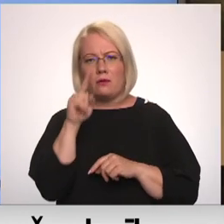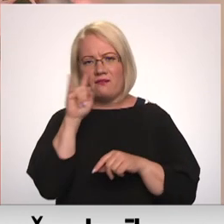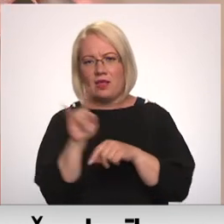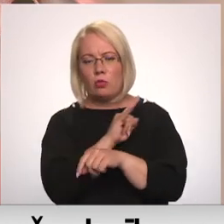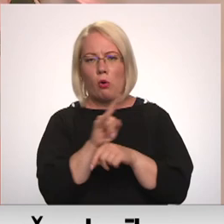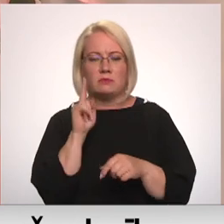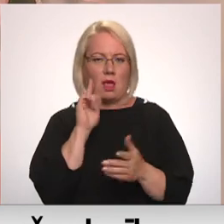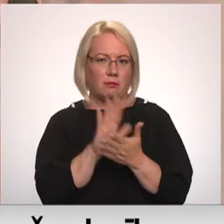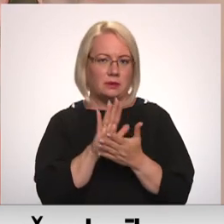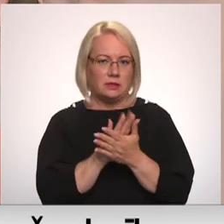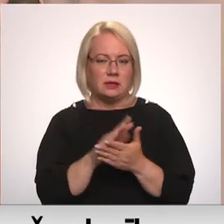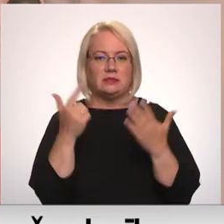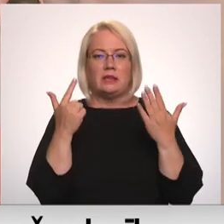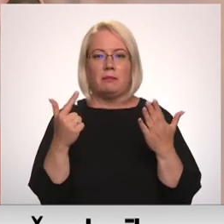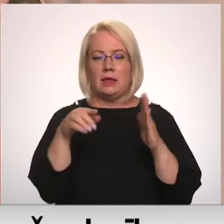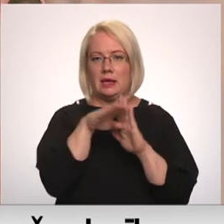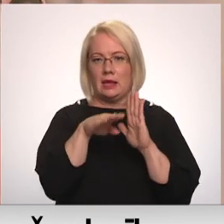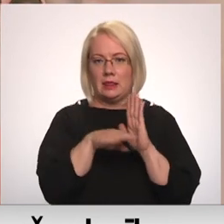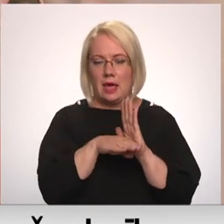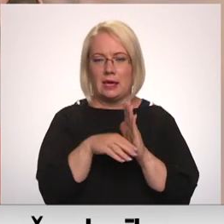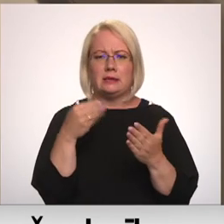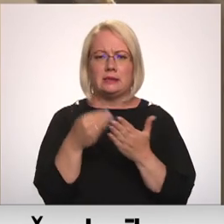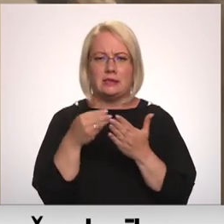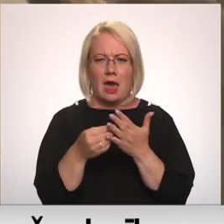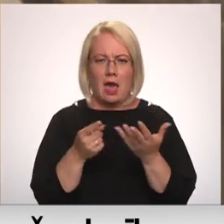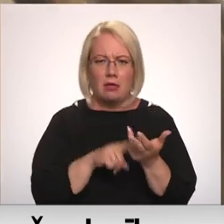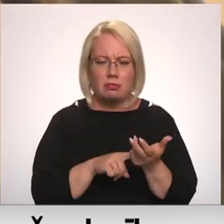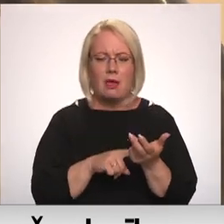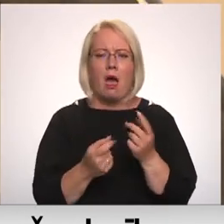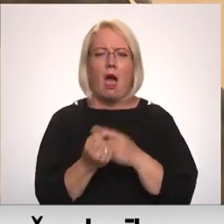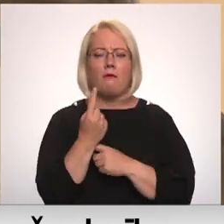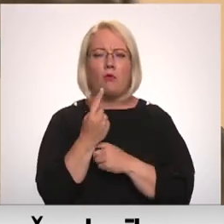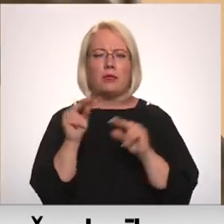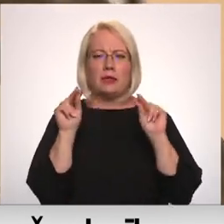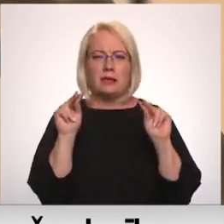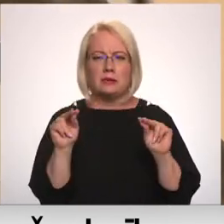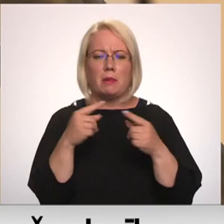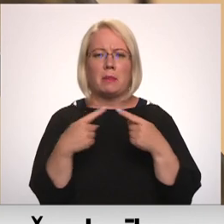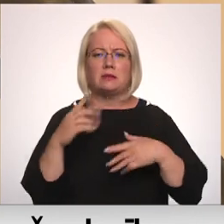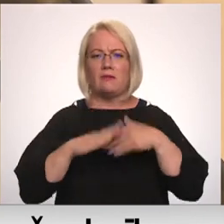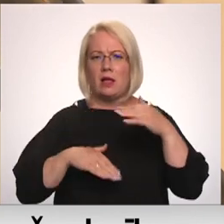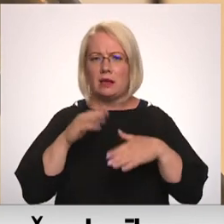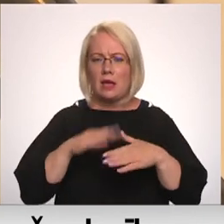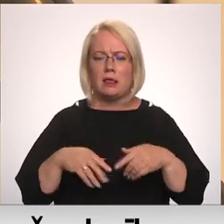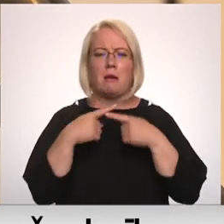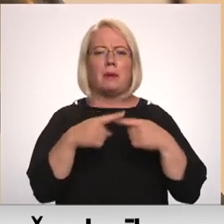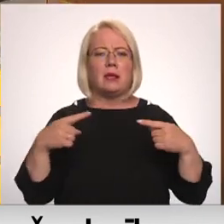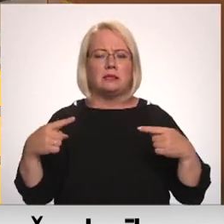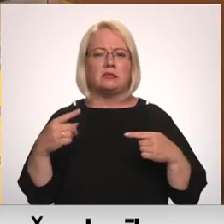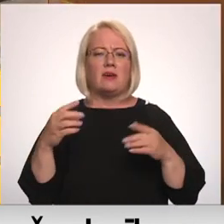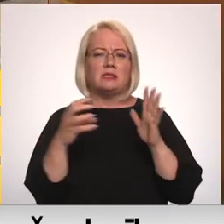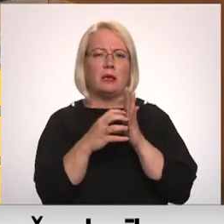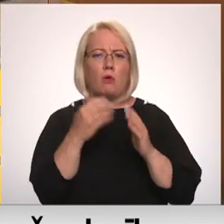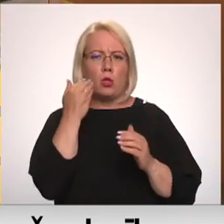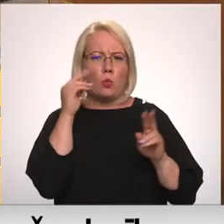atpazīt. Ir septiņi kritēriji – preces, cena, preces, avota, dicemība, preces, kvalitāta, preces vai zīmola nosaukums un